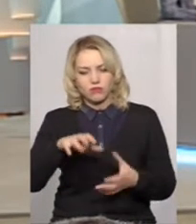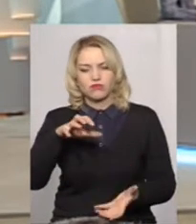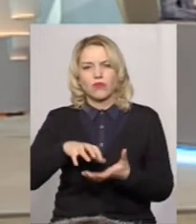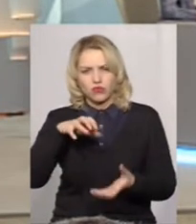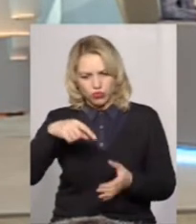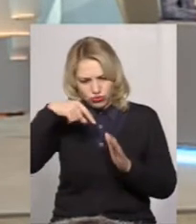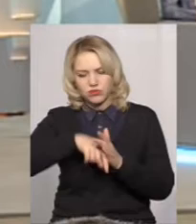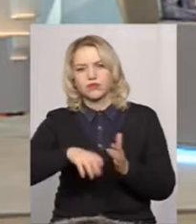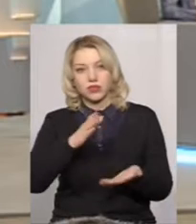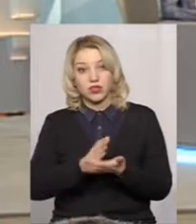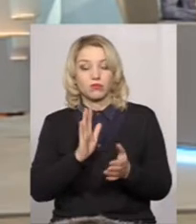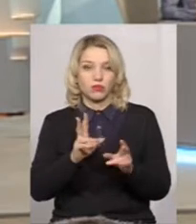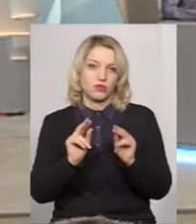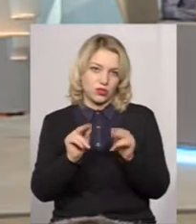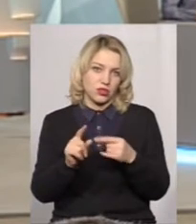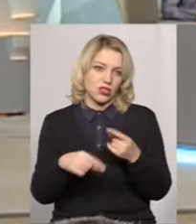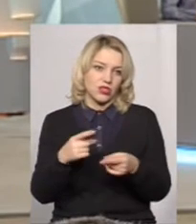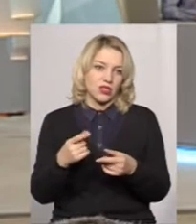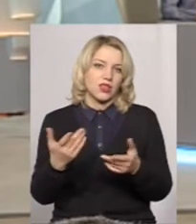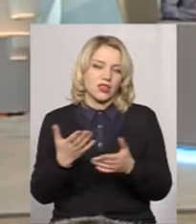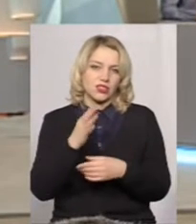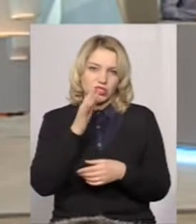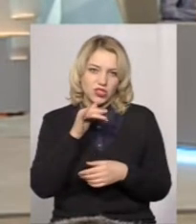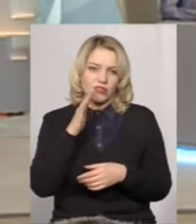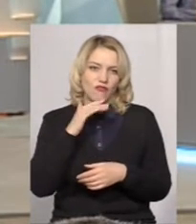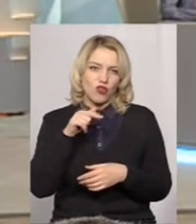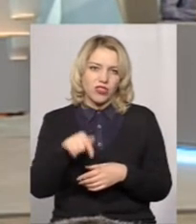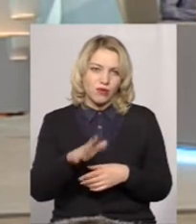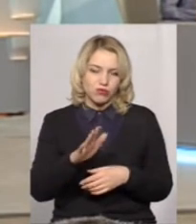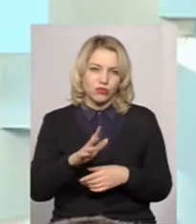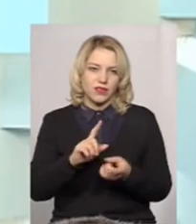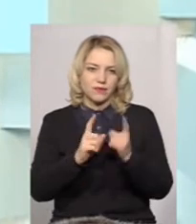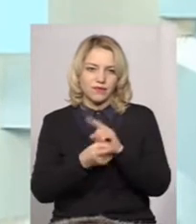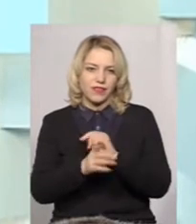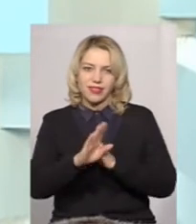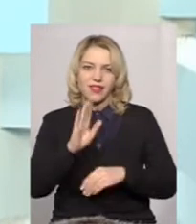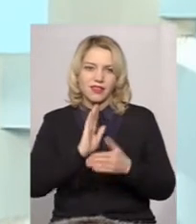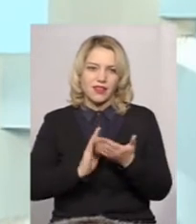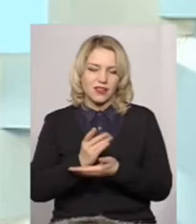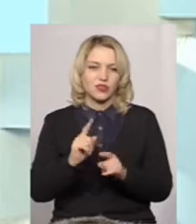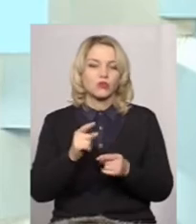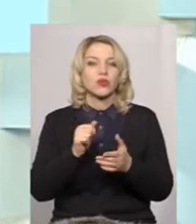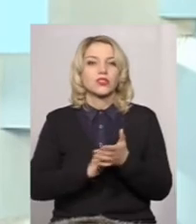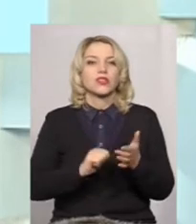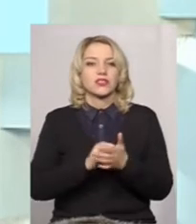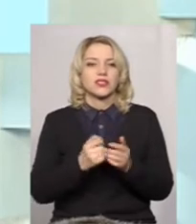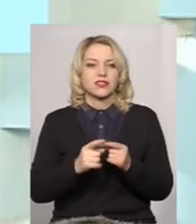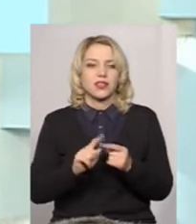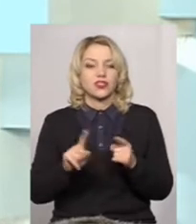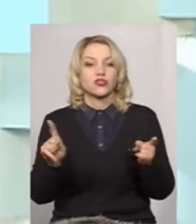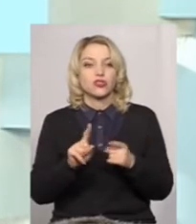насос. То будемо чесними, через якийсь час вода в цій криниці стане не дуже якісною. Саме через те, що казав пан Ярослав,